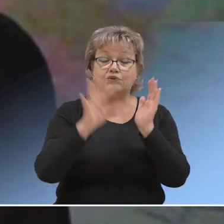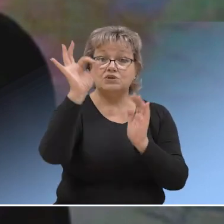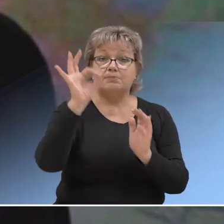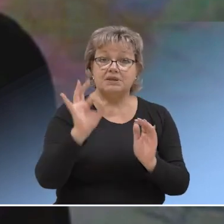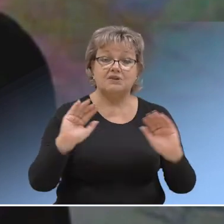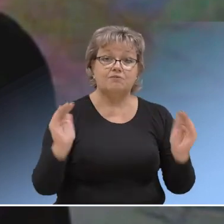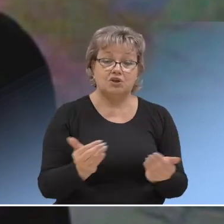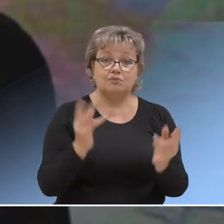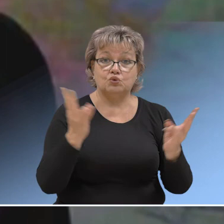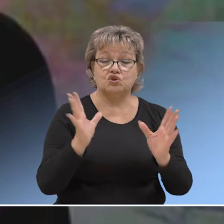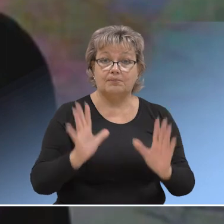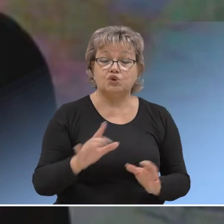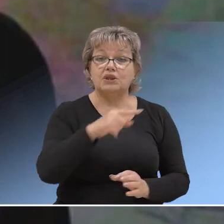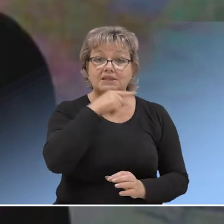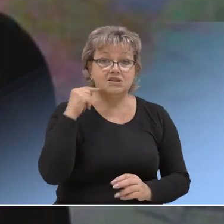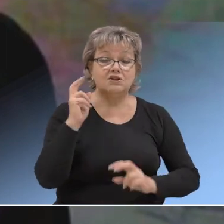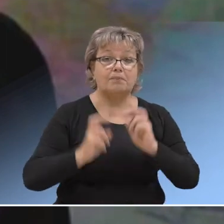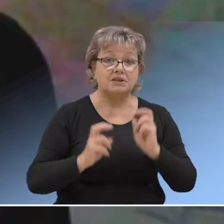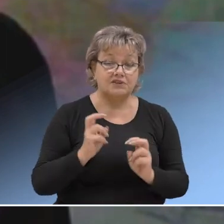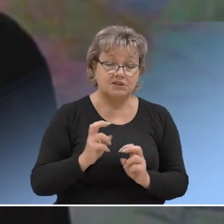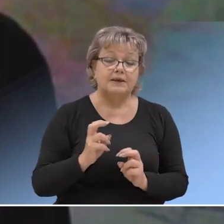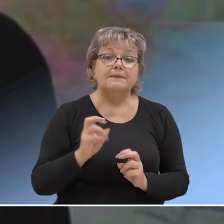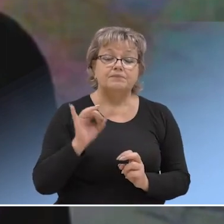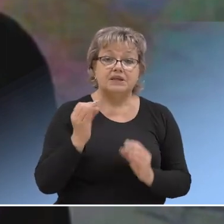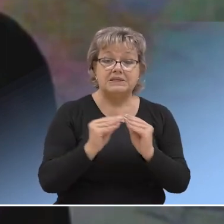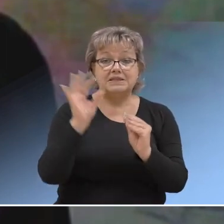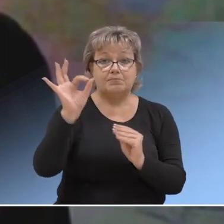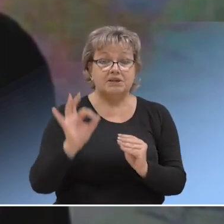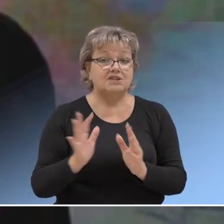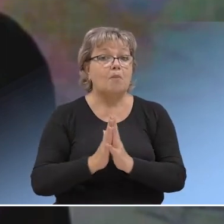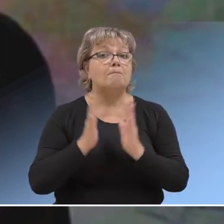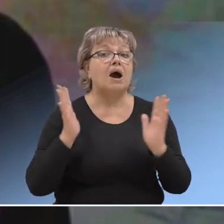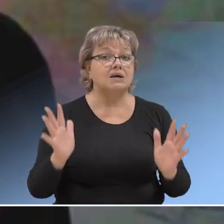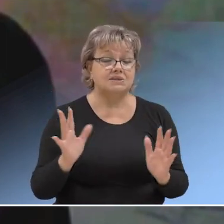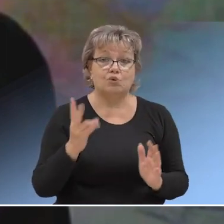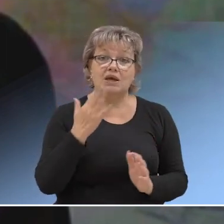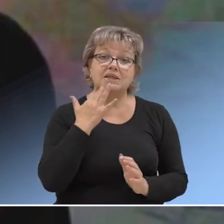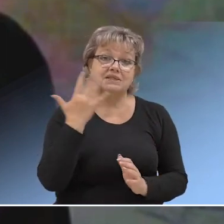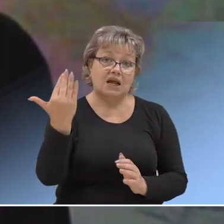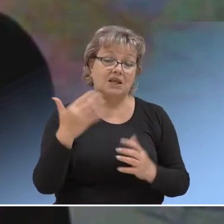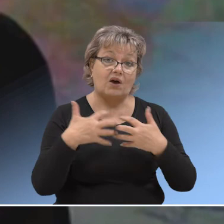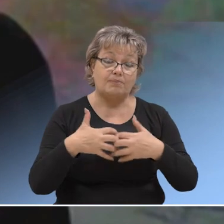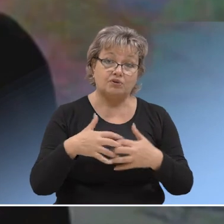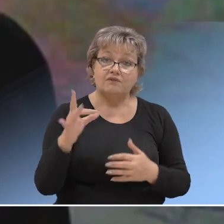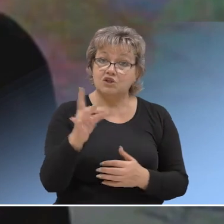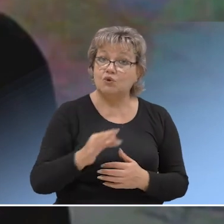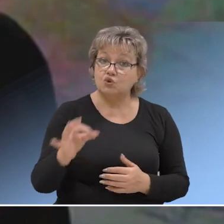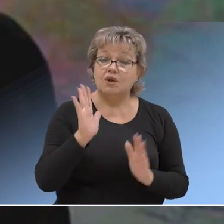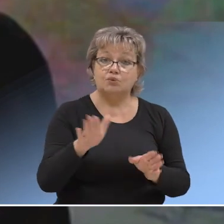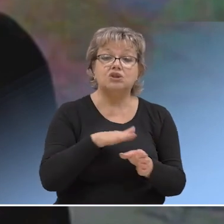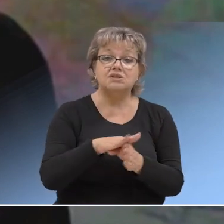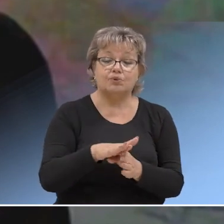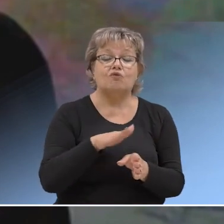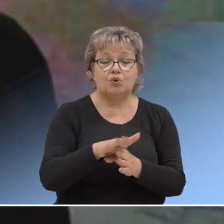90% минимум нужно быть отечественного производителя, и 10% максимум иностранного оборудования в Ростовской области